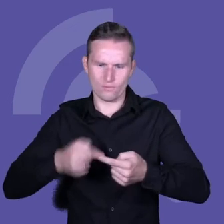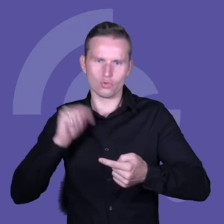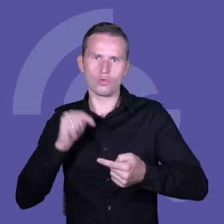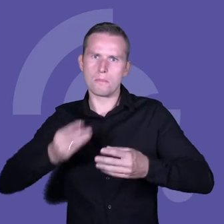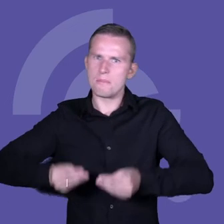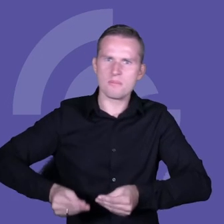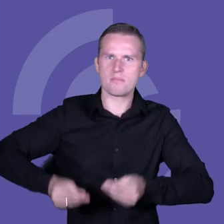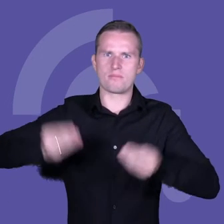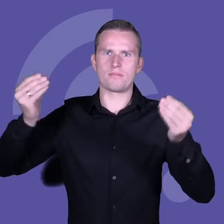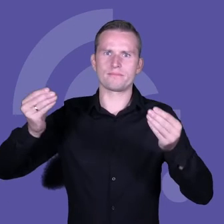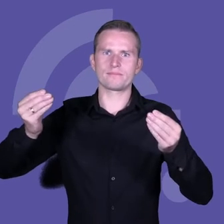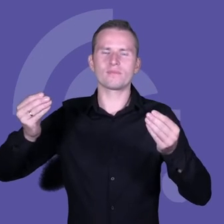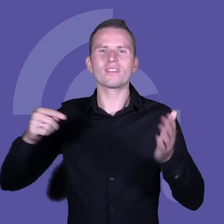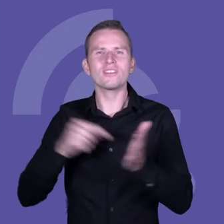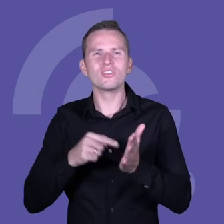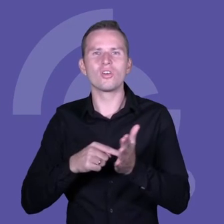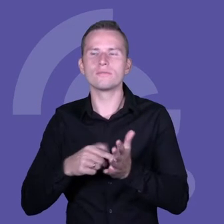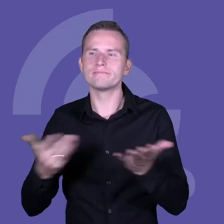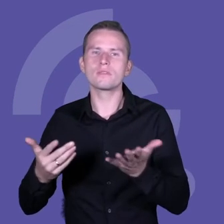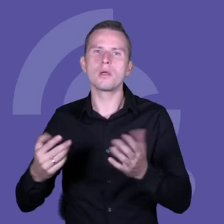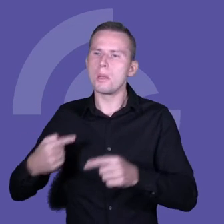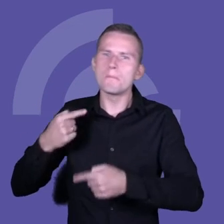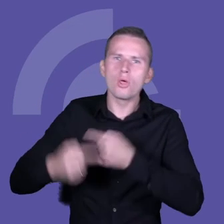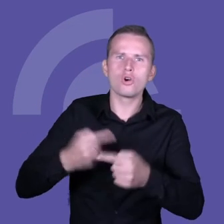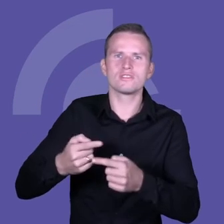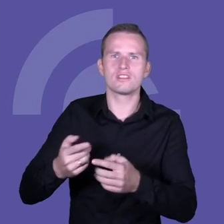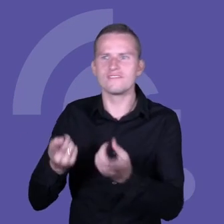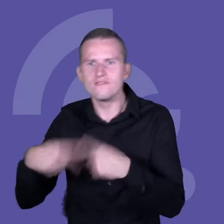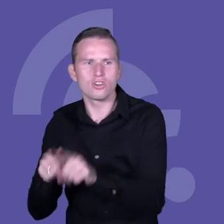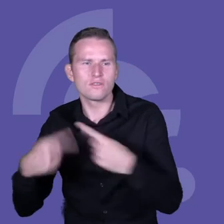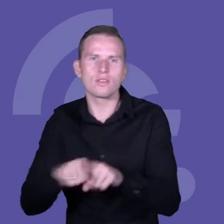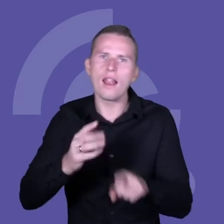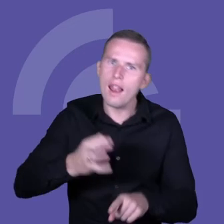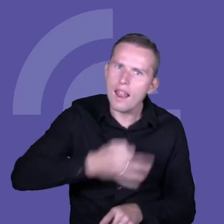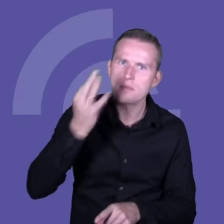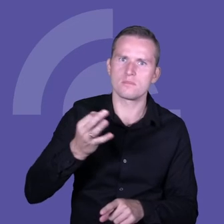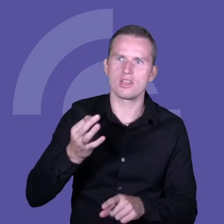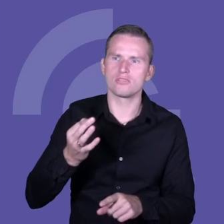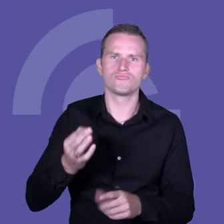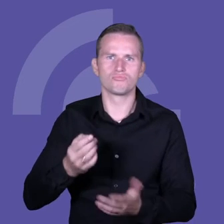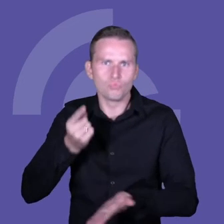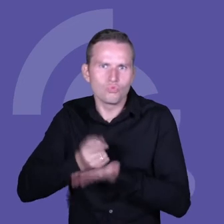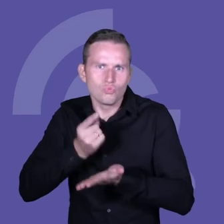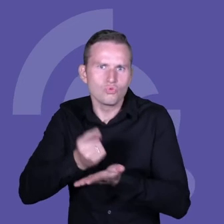chodzi o to, żeby te procesy dokonywały się lepiej, sprawniej, żeby firmy